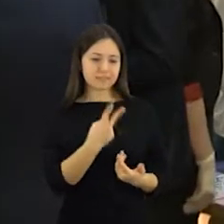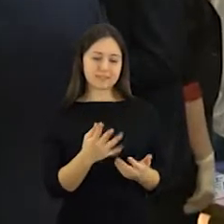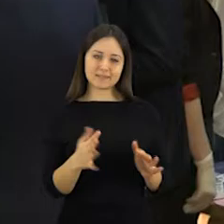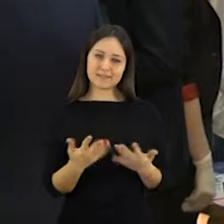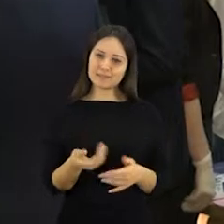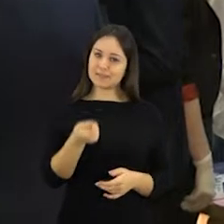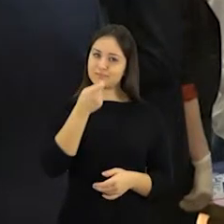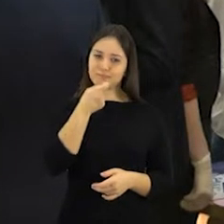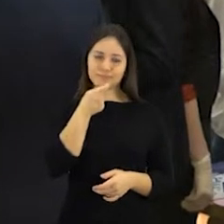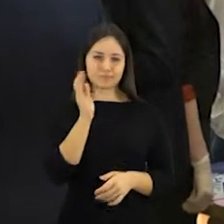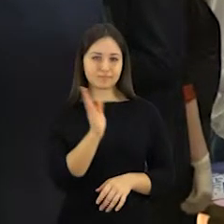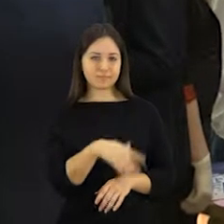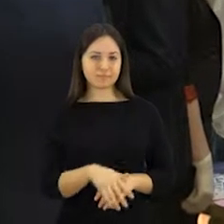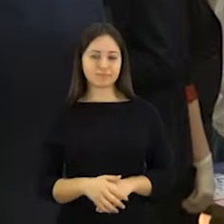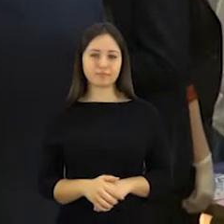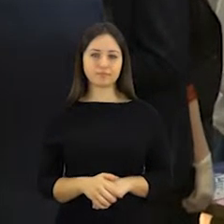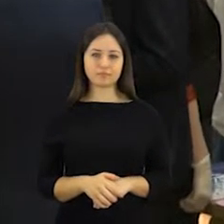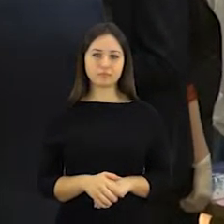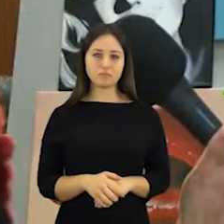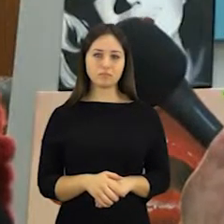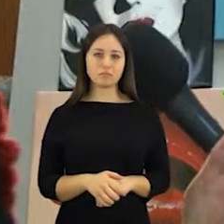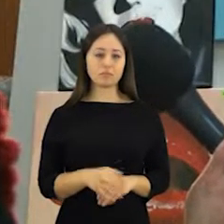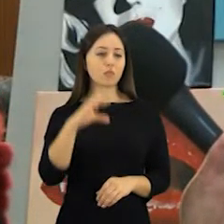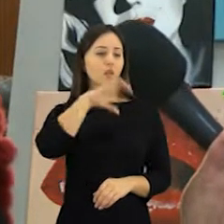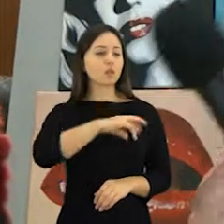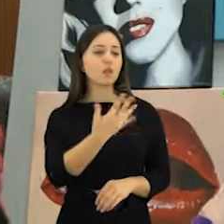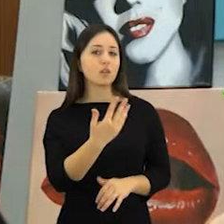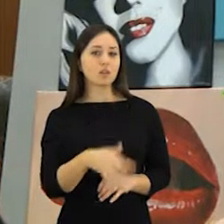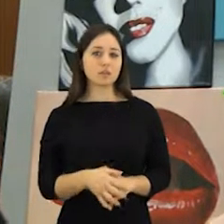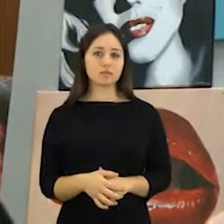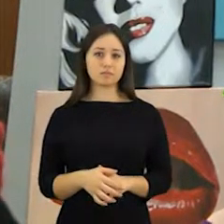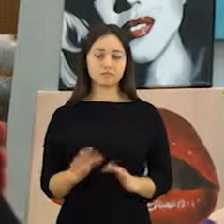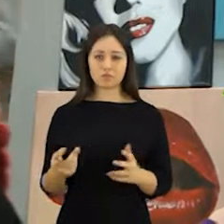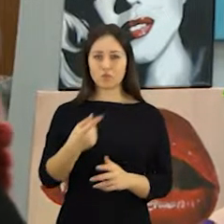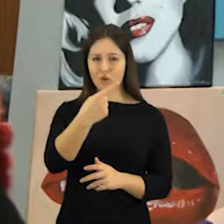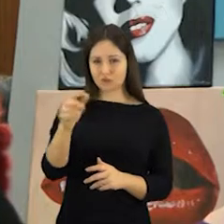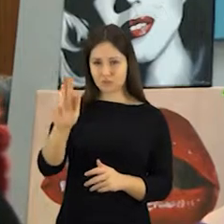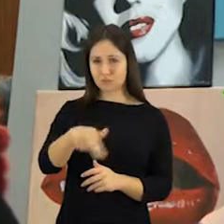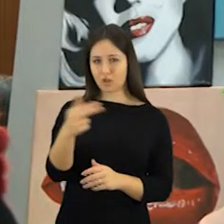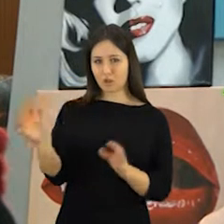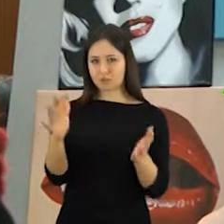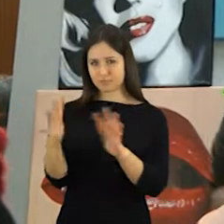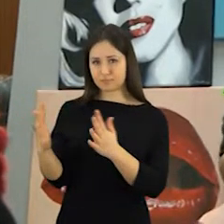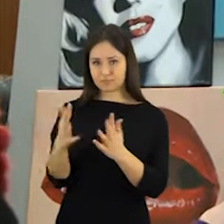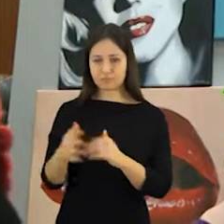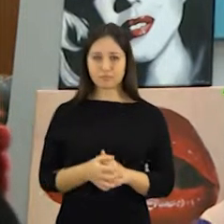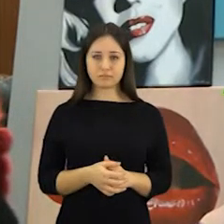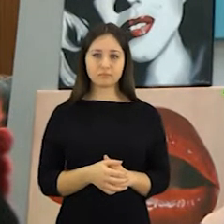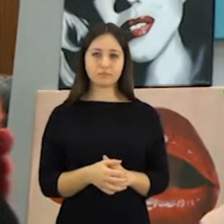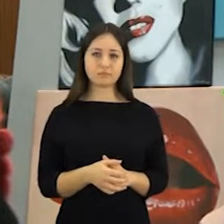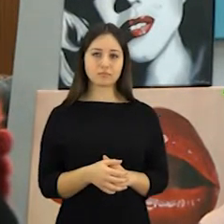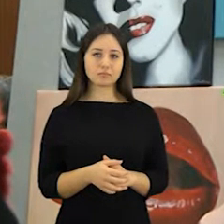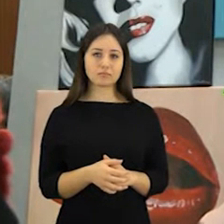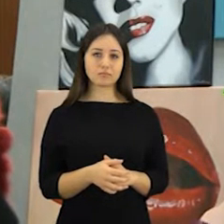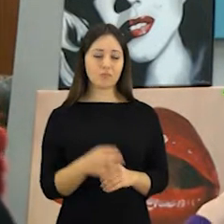pripažinti, kad net iš darbo biržos niekas už tiek neįtų dirbti. O kokia auga? Tai maždaug būna, gali būti apitikslai taip, tai